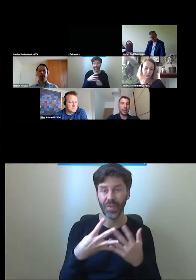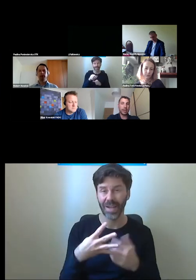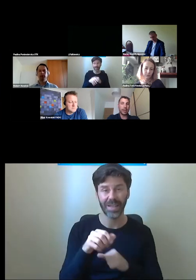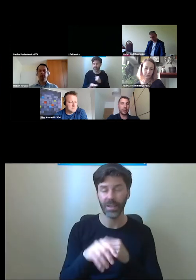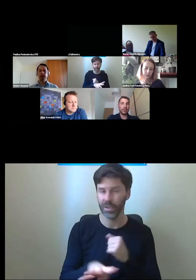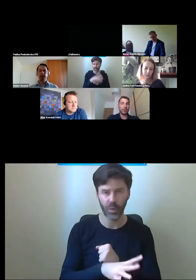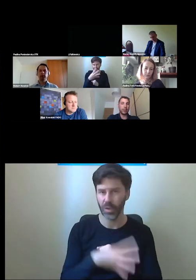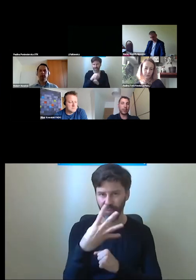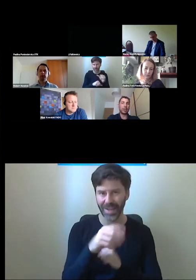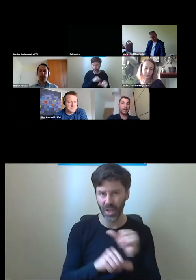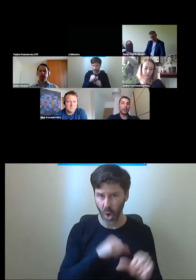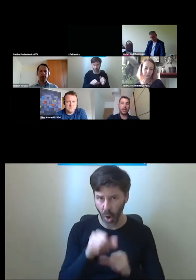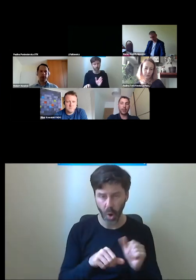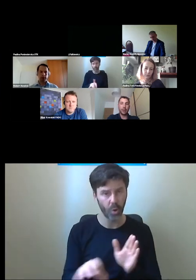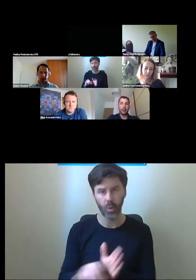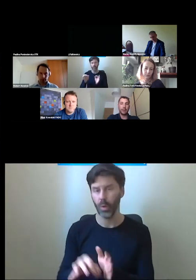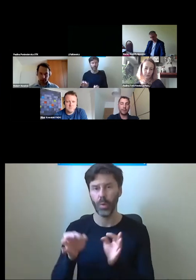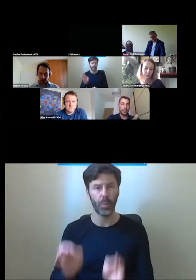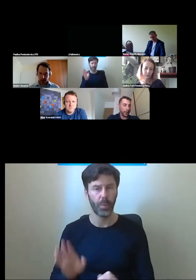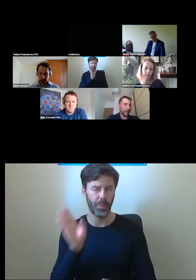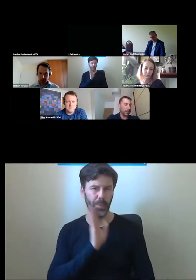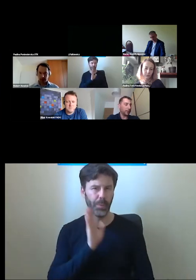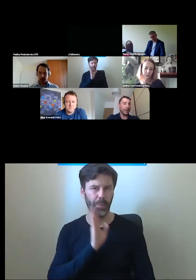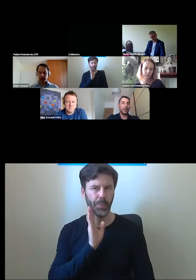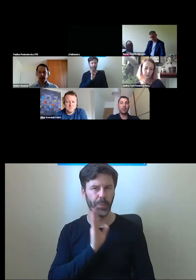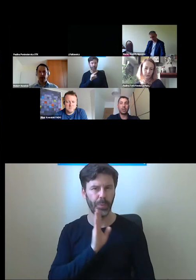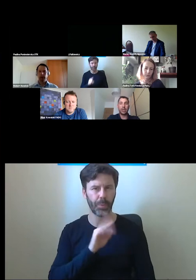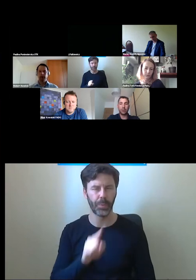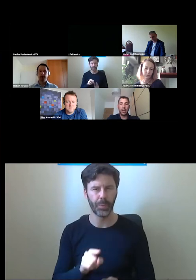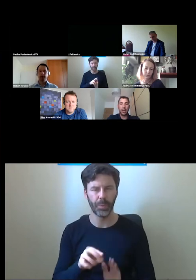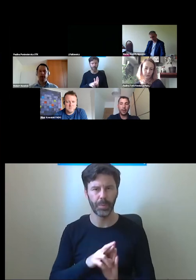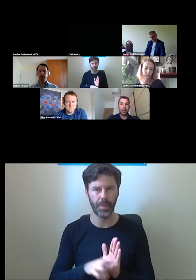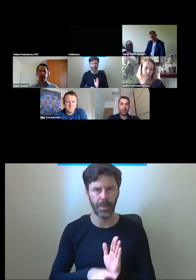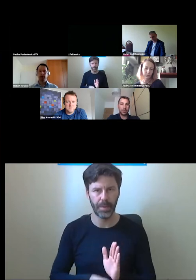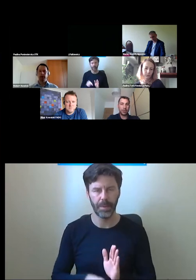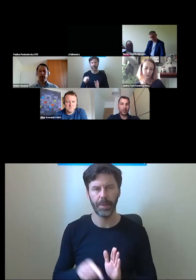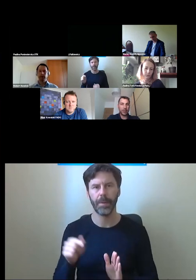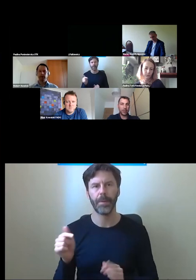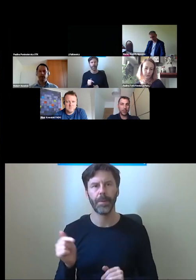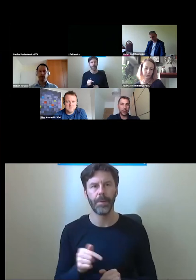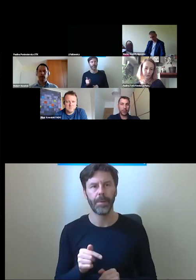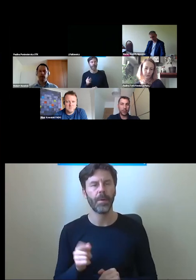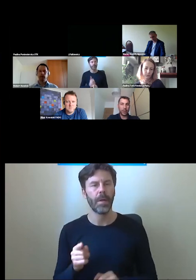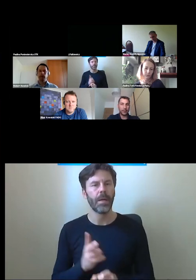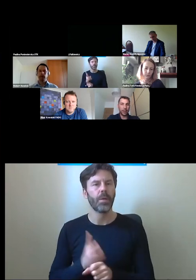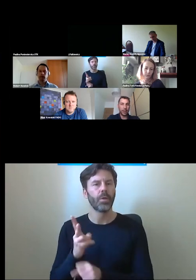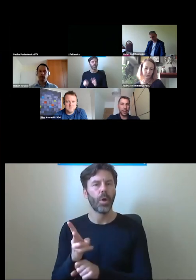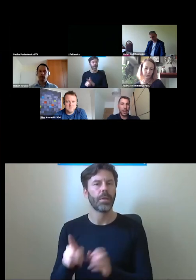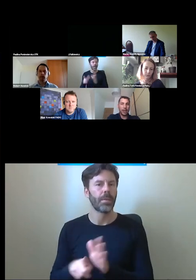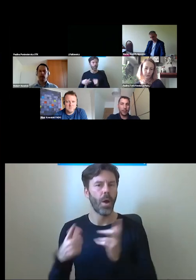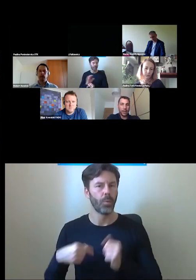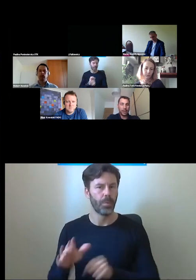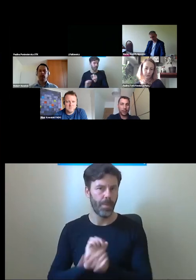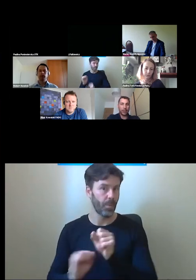urządzenia, które stosować w obiektach budowlanych urządzenia, które powodują, że są dostępne dla osób niepełnosprawnych,